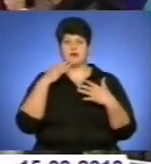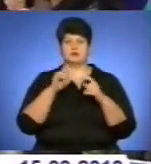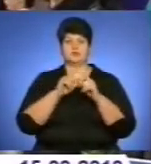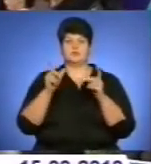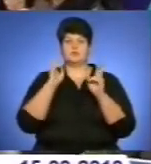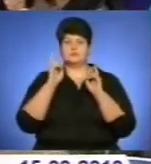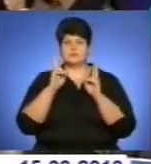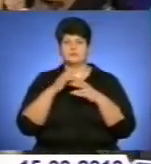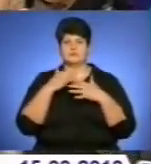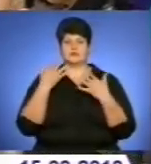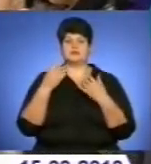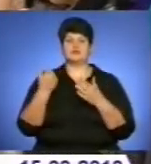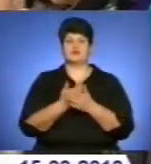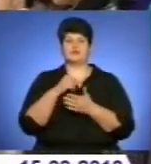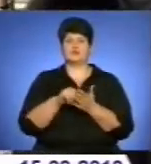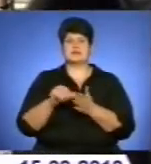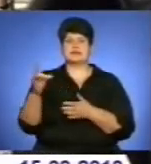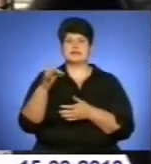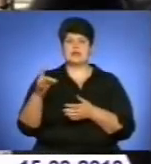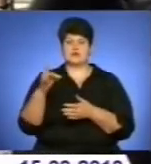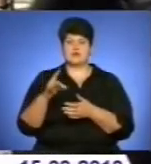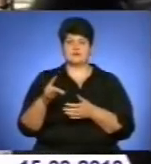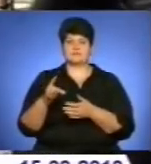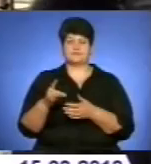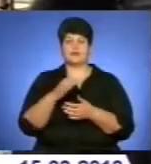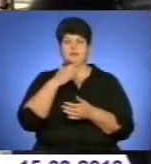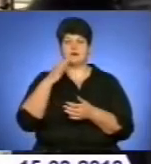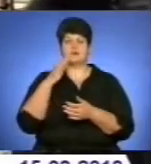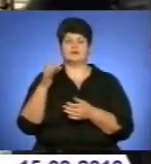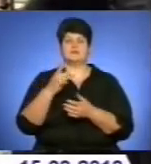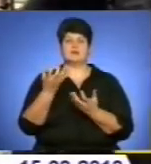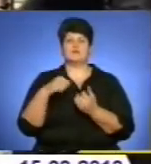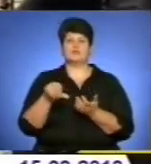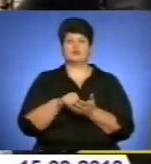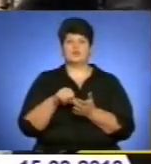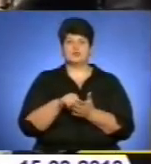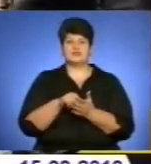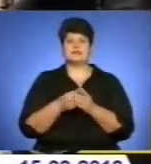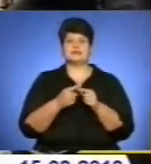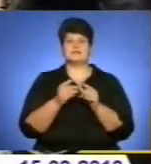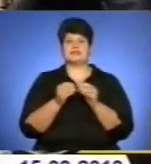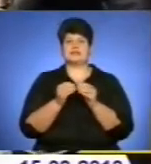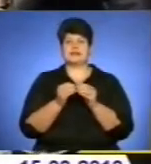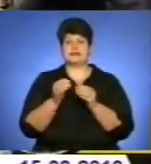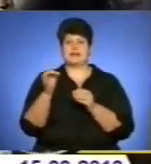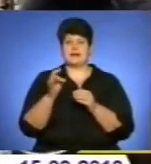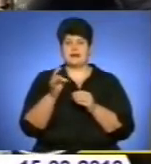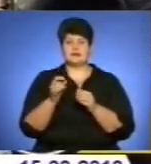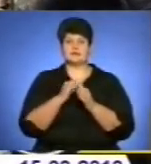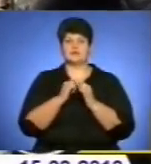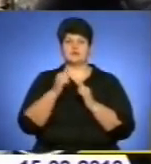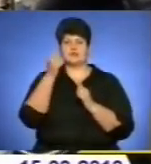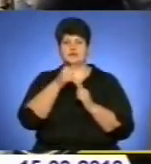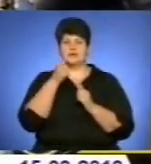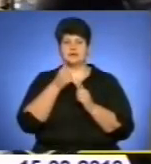Називається тема «Діти-казкові герої». Я думаю, що ми побачимо в третій новині дитячої номінації. Відповідно, що в нас додається нові учасники з парикарських